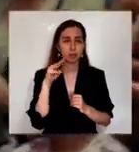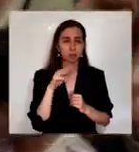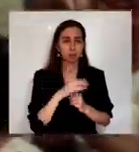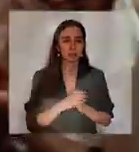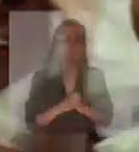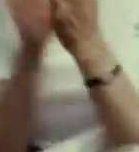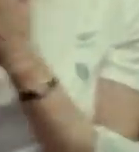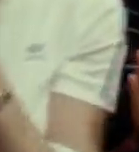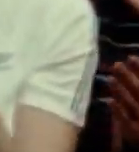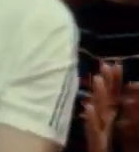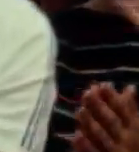Аплодисменты.